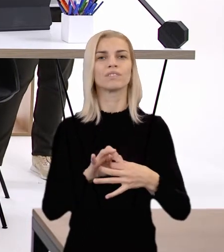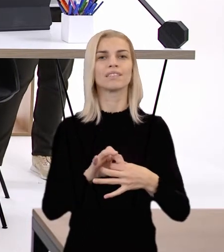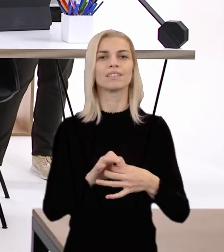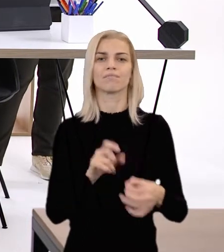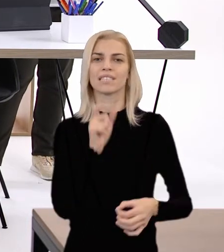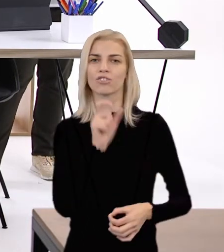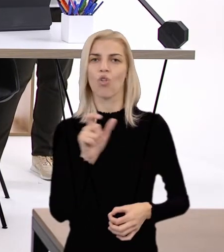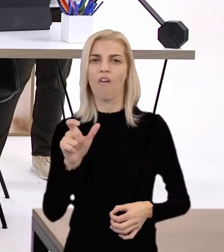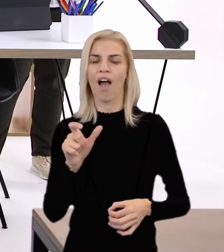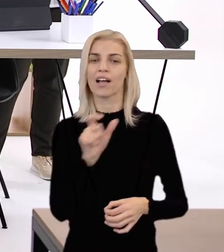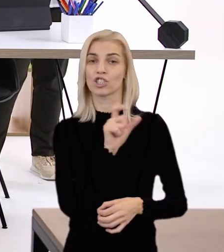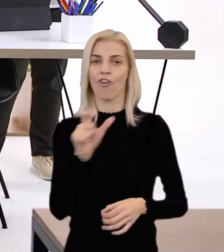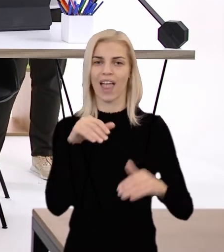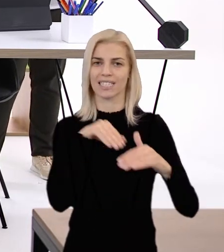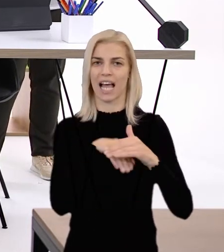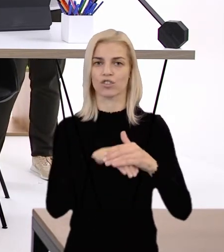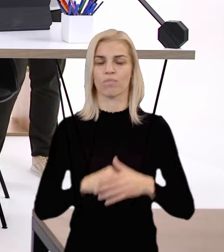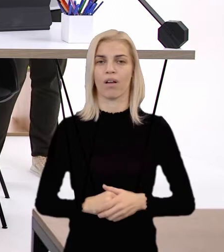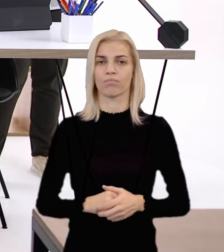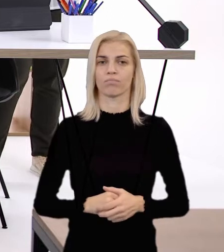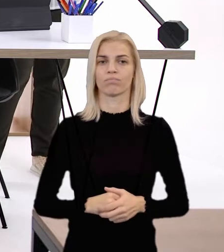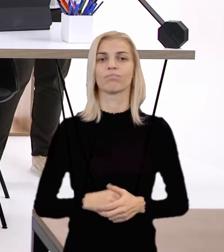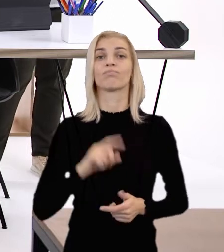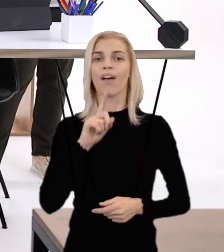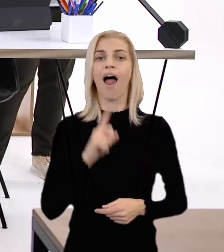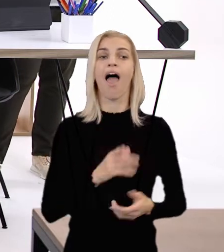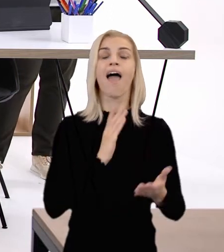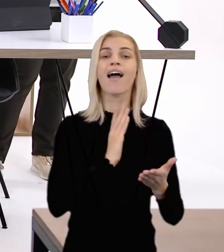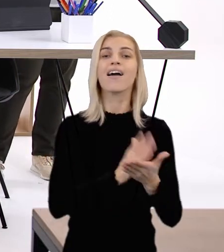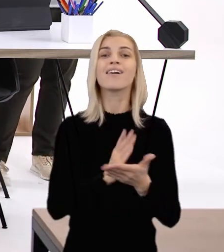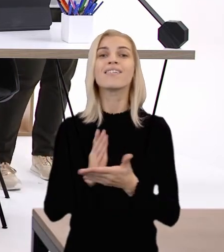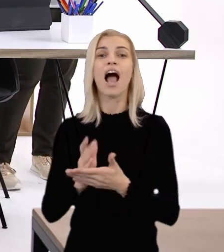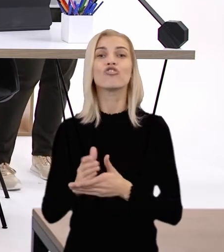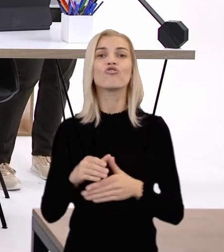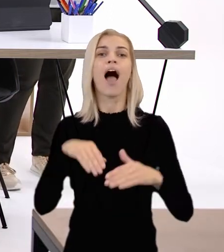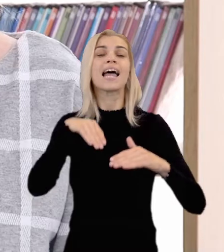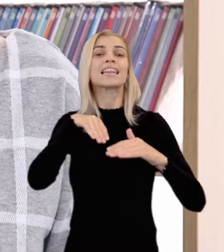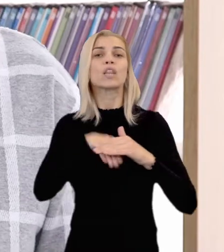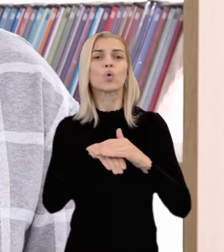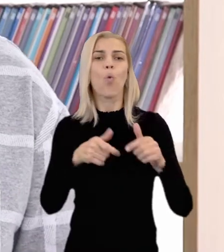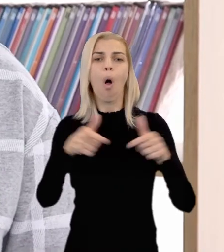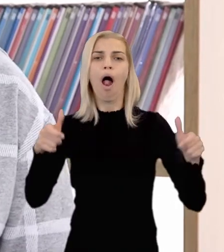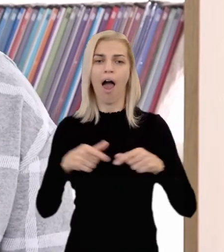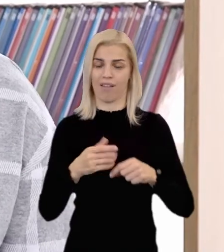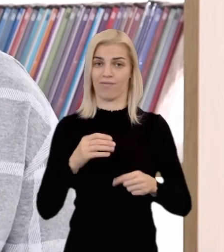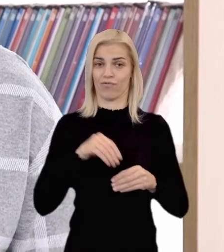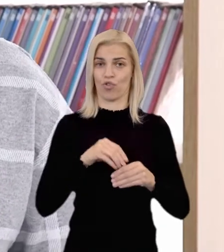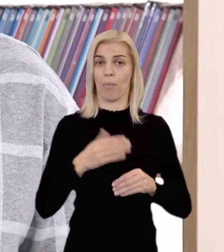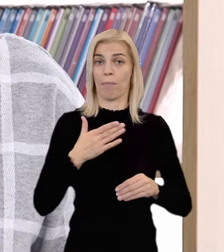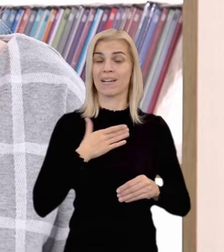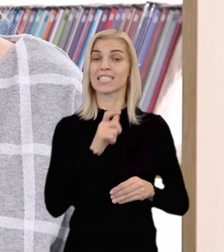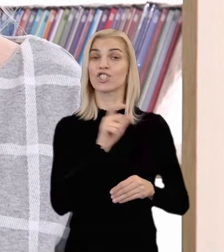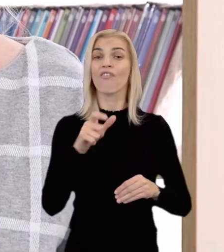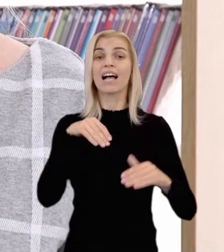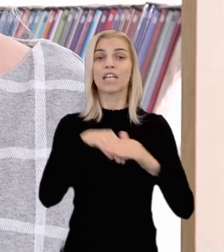slovička. Lenže nie každá truhlička je bezodná, iba tá v rozprávkach. My našu slovnú zásobu musíme občas